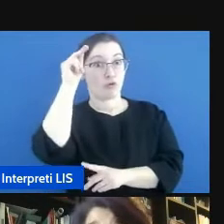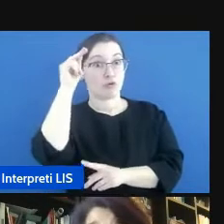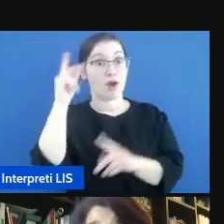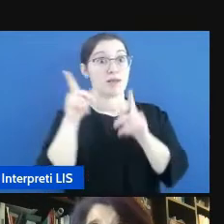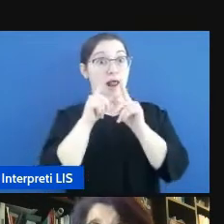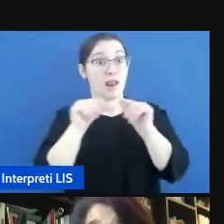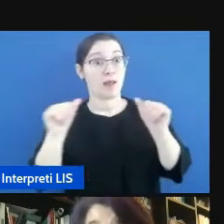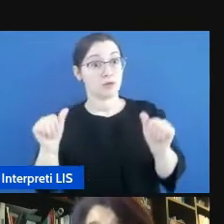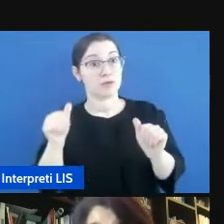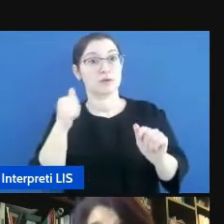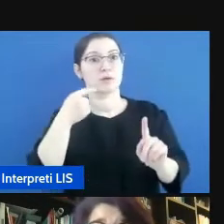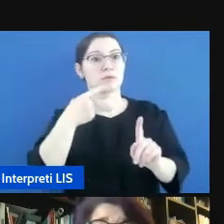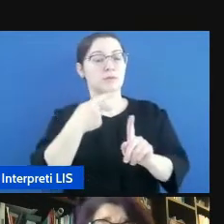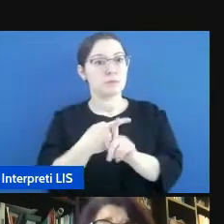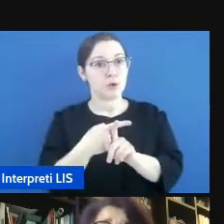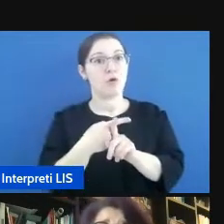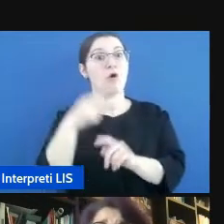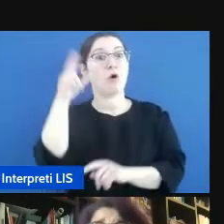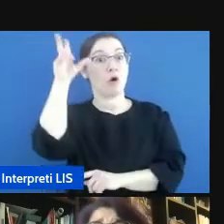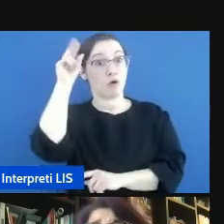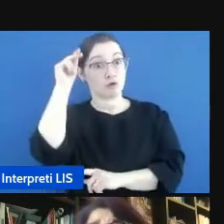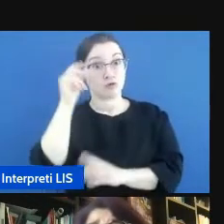anche le conoscenze testuali,